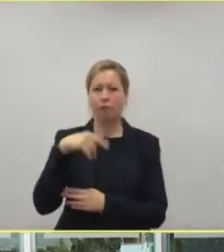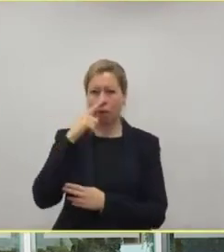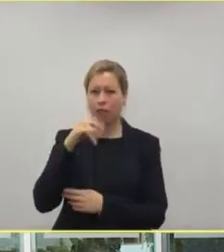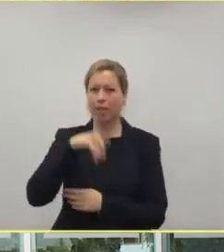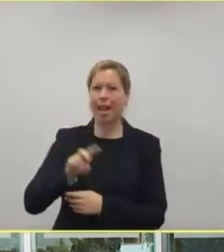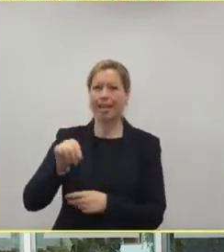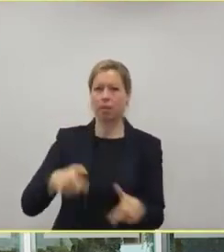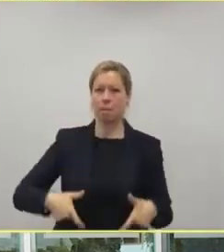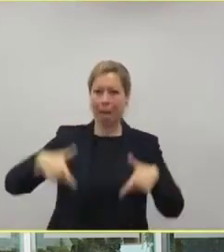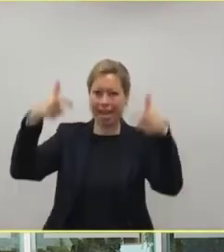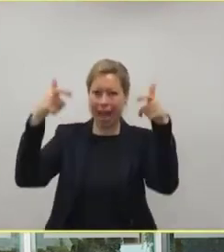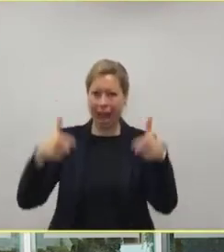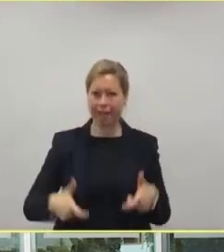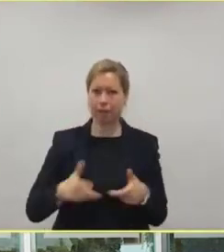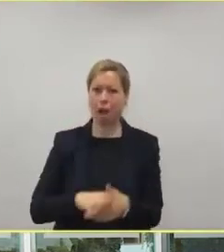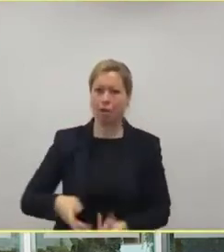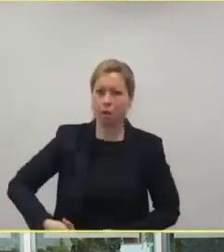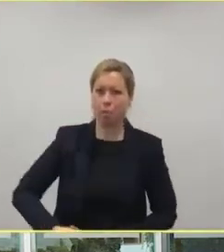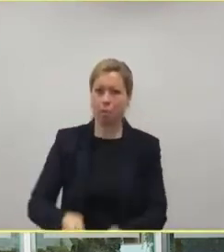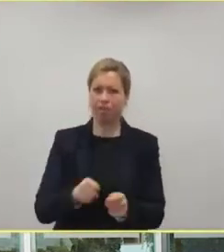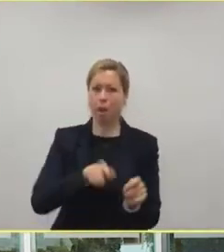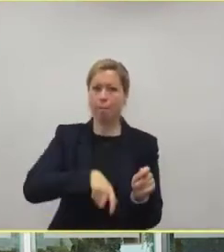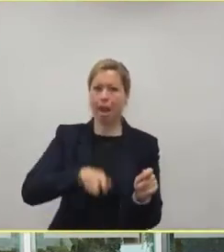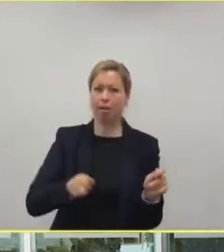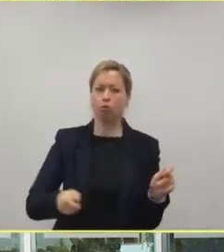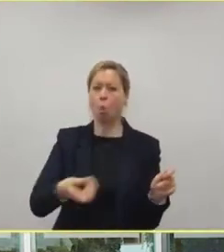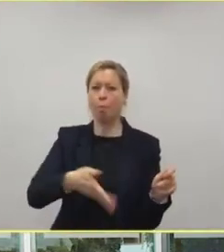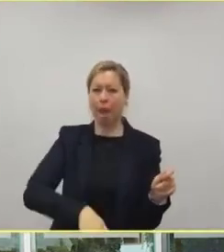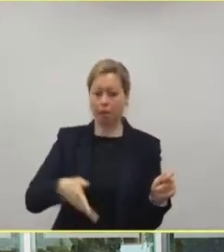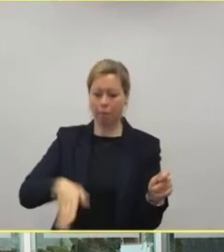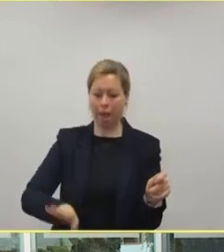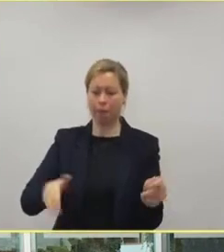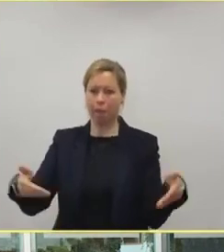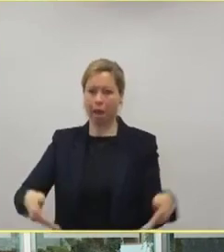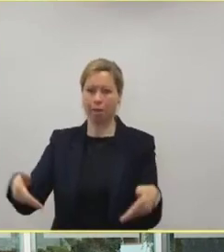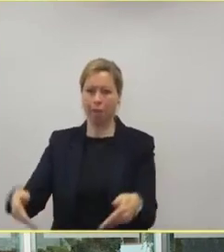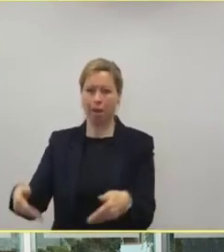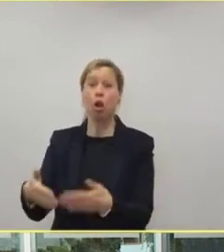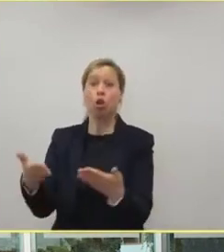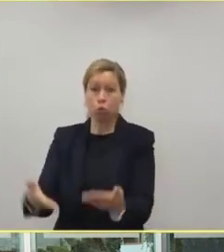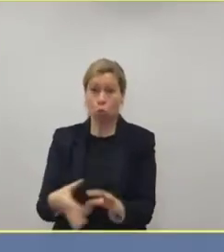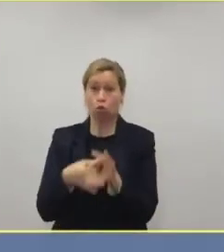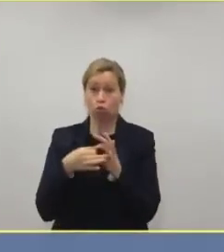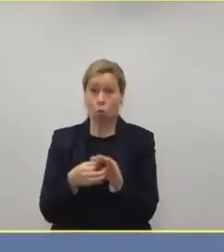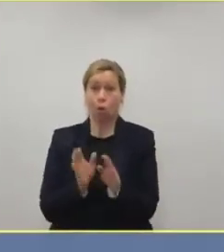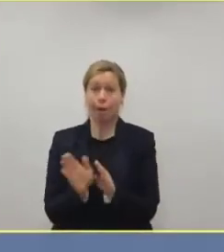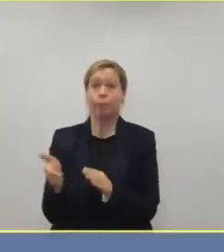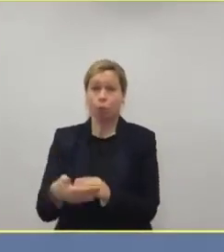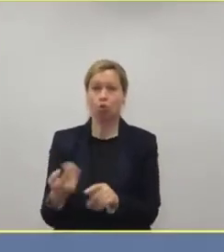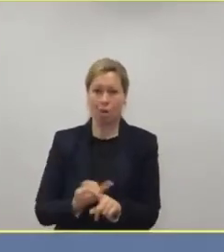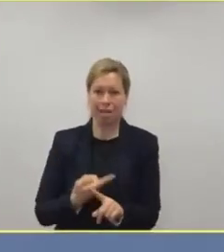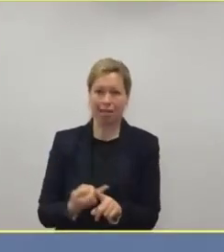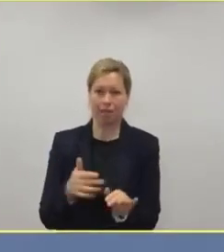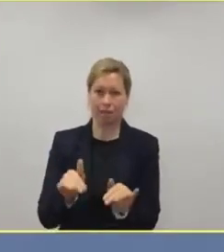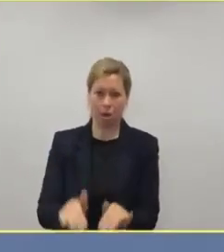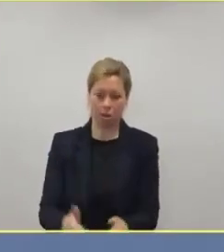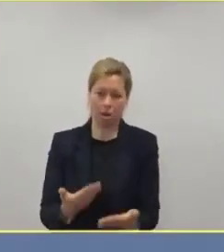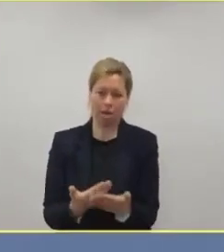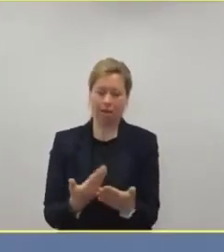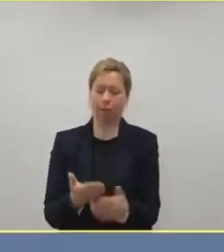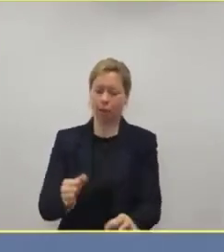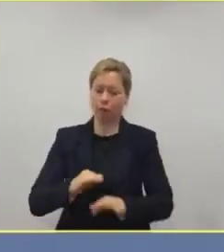da die Leute beerdigt worden sind. Das ist die Dunkelziffer, ja. Und das ist schon wirklich bedrohlich. Deshalb kann ich keinen verstehen,